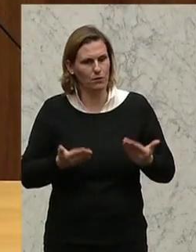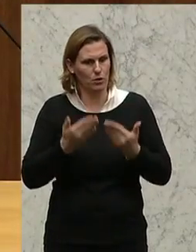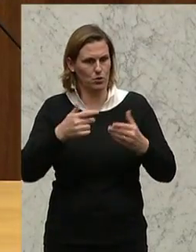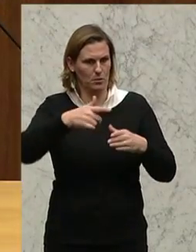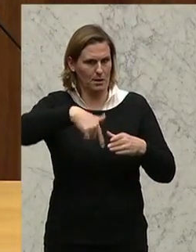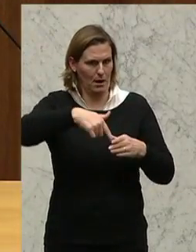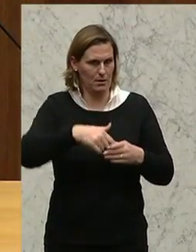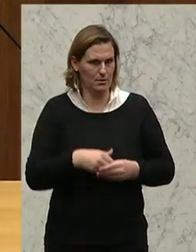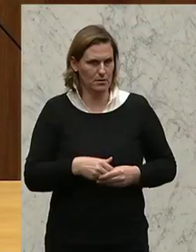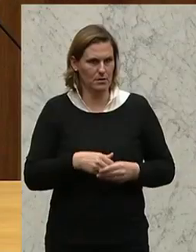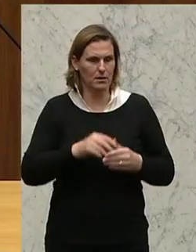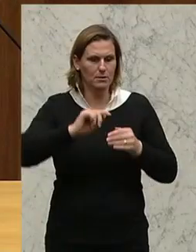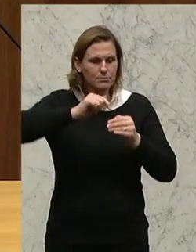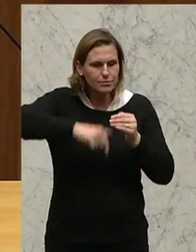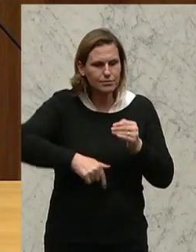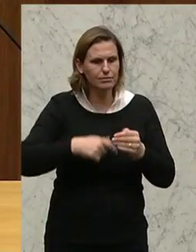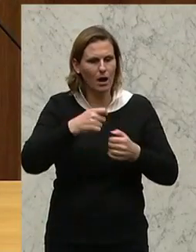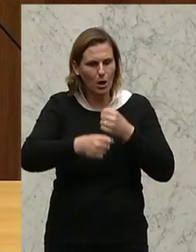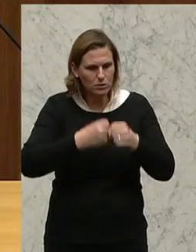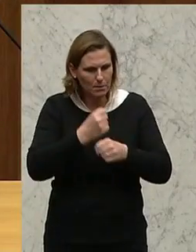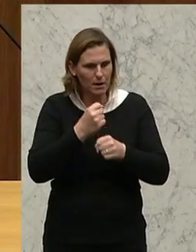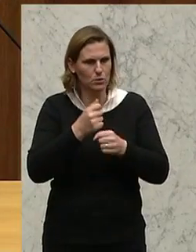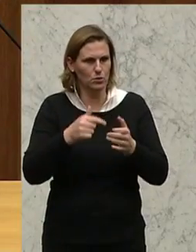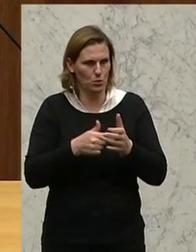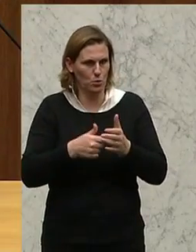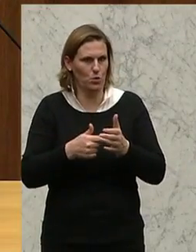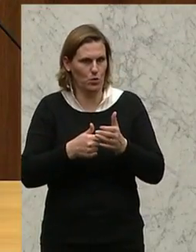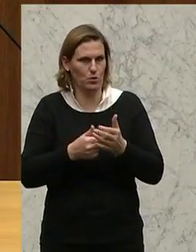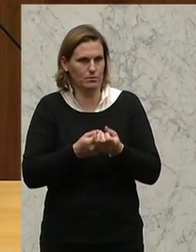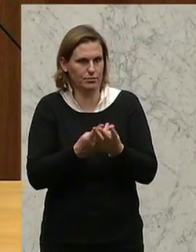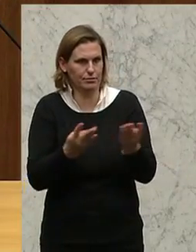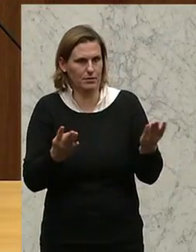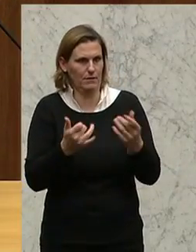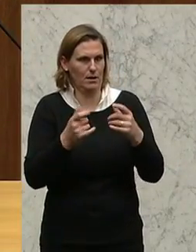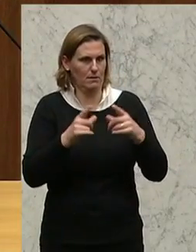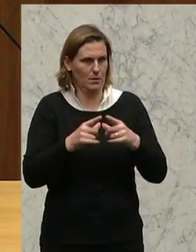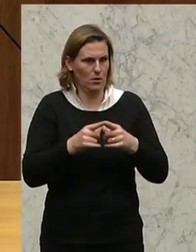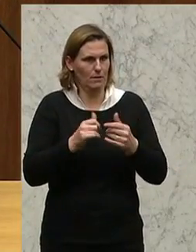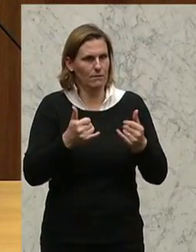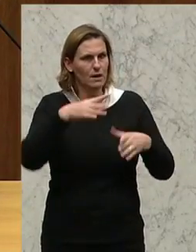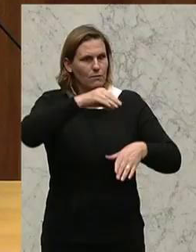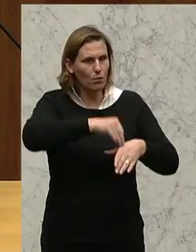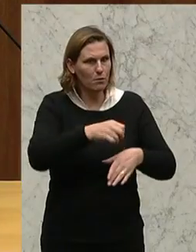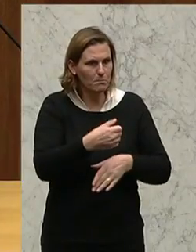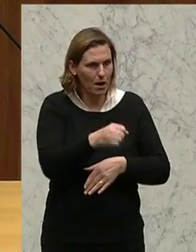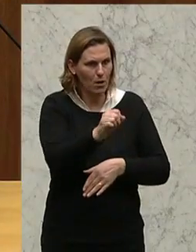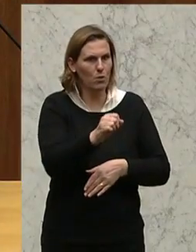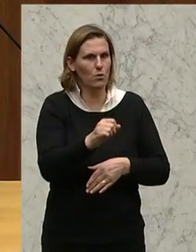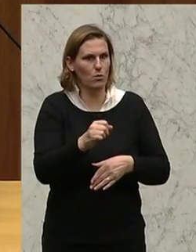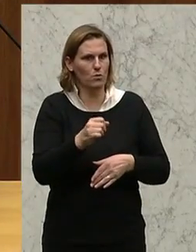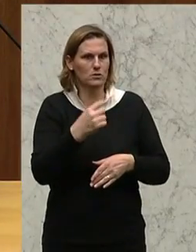Die Details sollen sich in Ausarbeitung befinden. Mit den entsprechenden Mechanismen beim Wohnbau hat er von einer